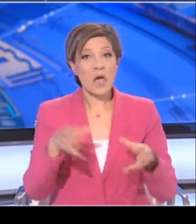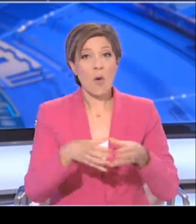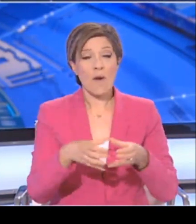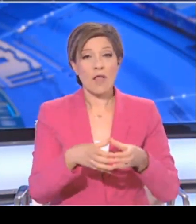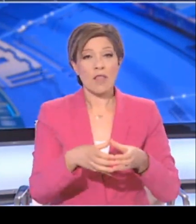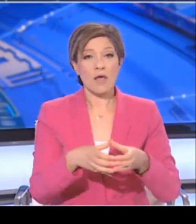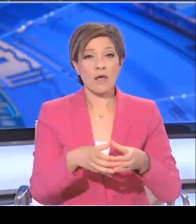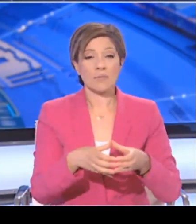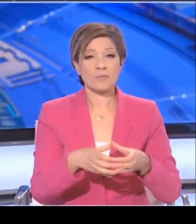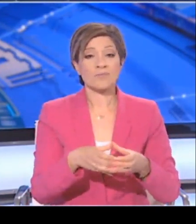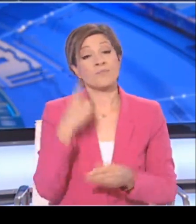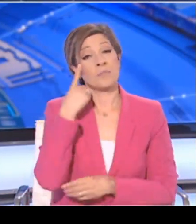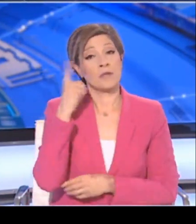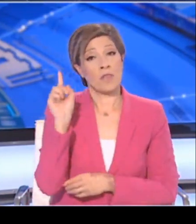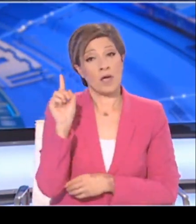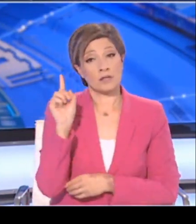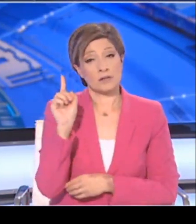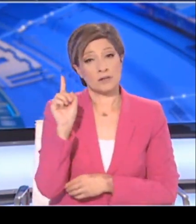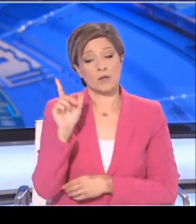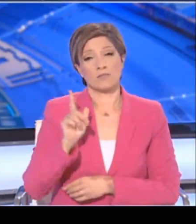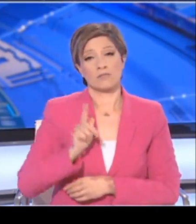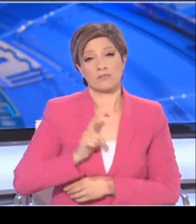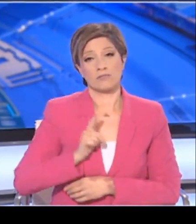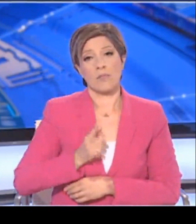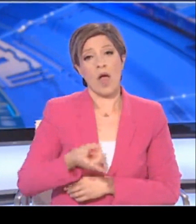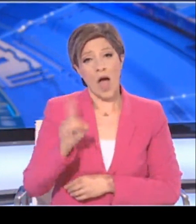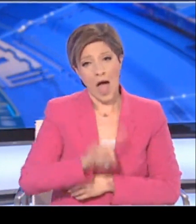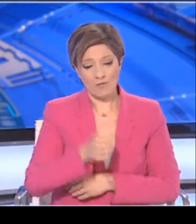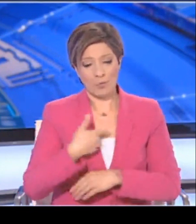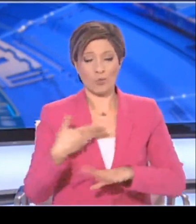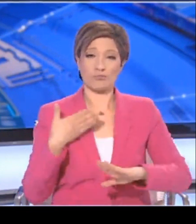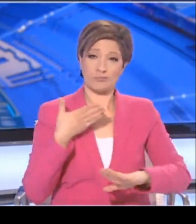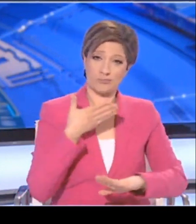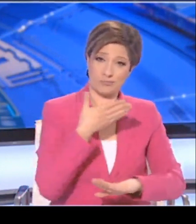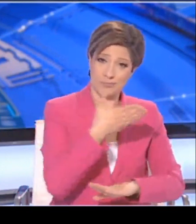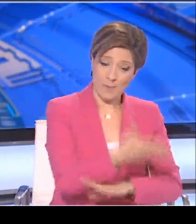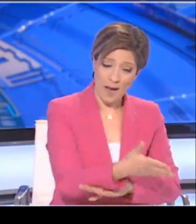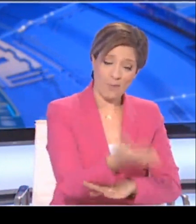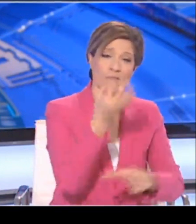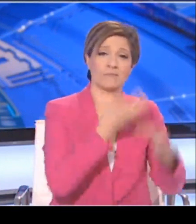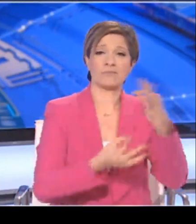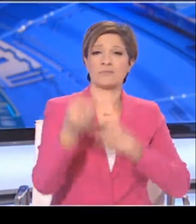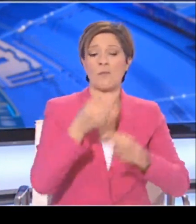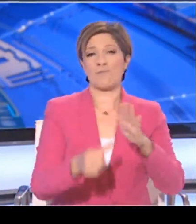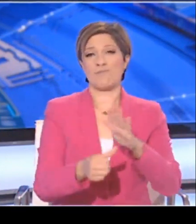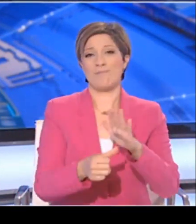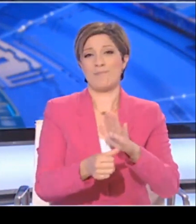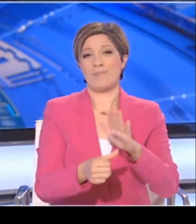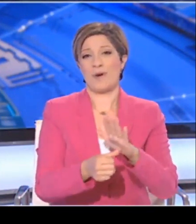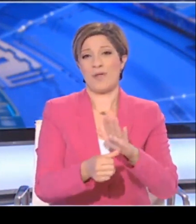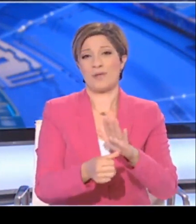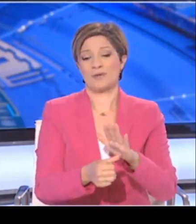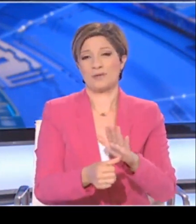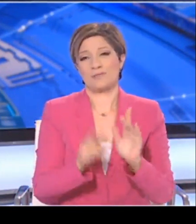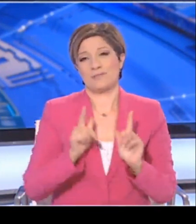ομάδα. Δεν γνωρίζω. Αυτή τη στιγμή θα περιμένουμε να πάμε να βρουν στο Προεδρικό και θα μας ανακοινώσει ο ίδιος ο πρόεδρος της Δημοκρατίας γιατί μας τελεγεί.